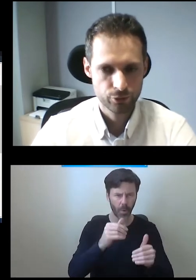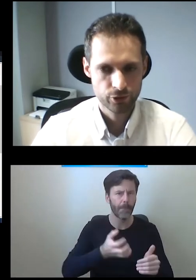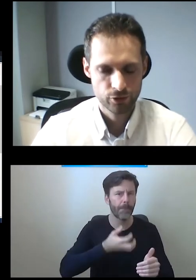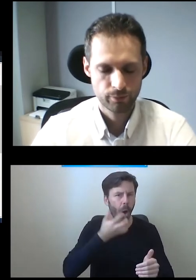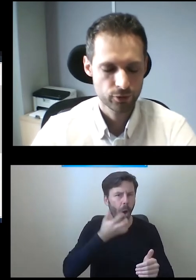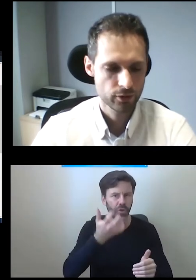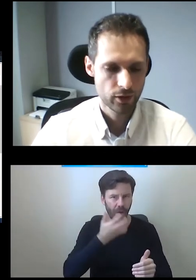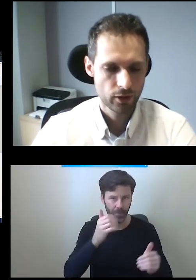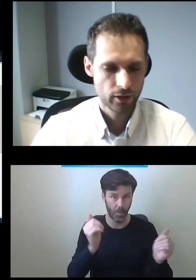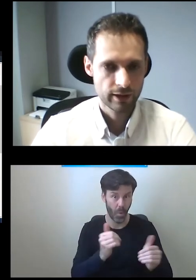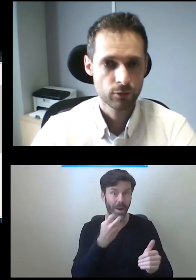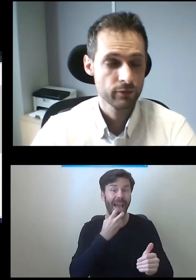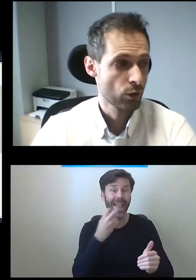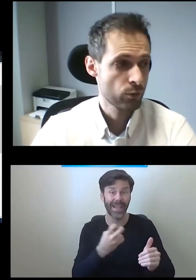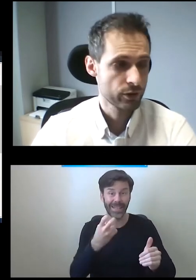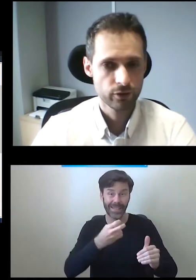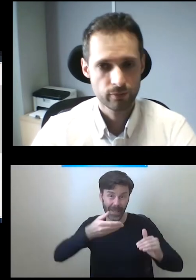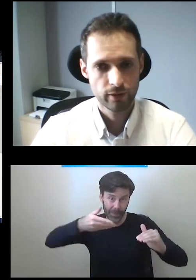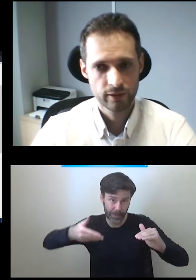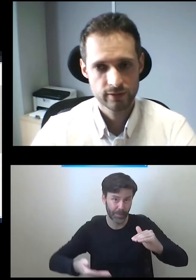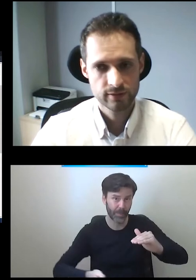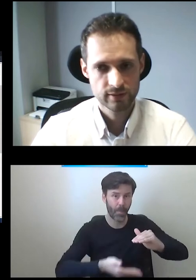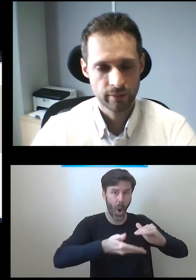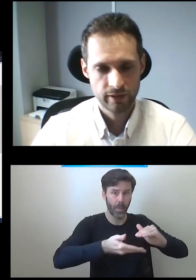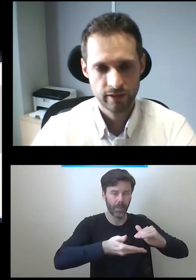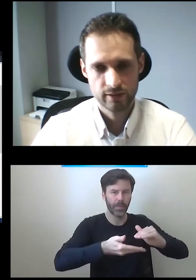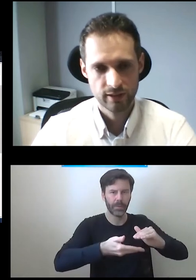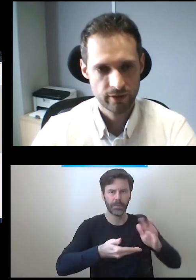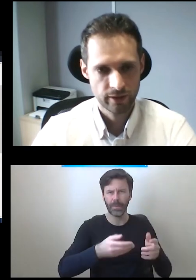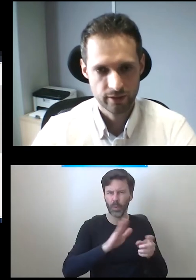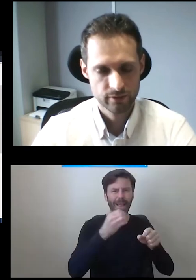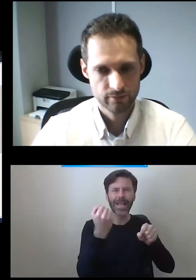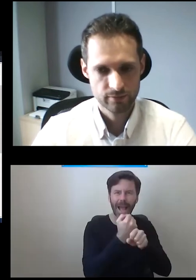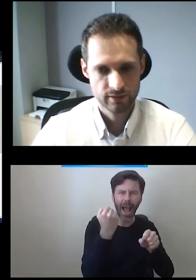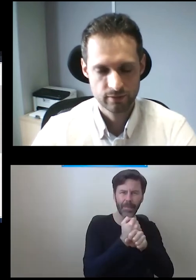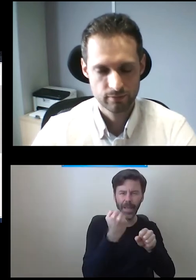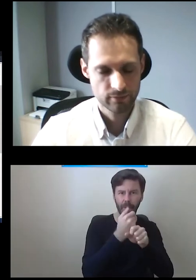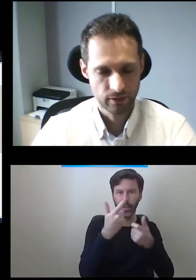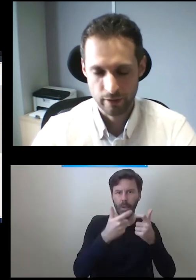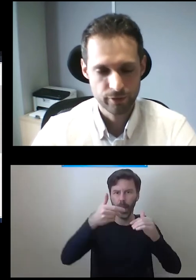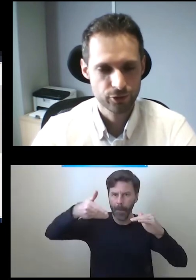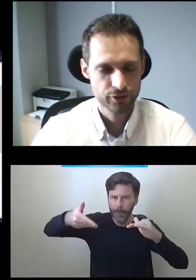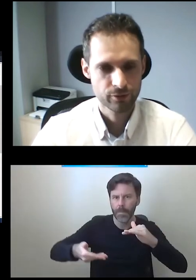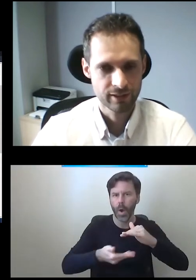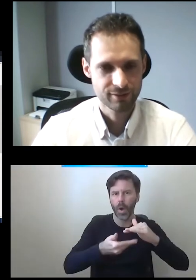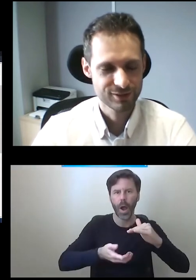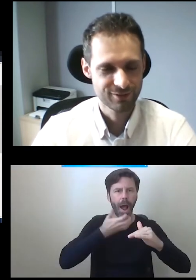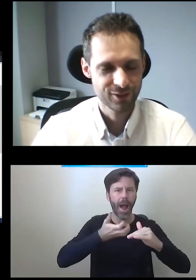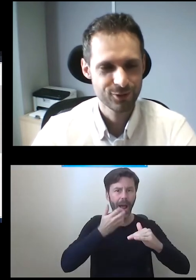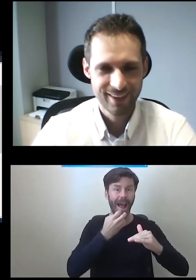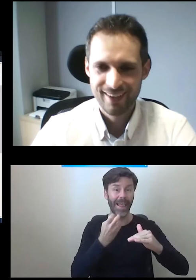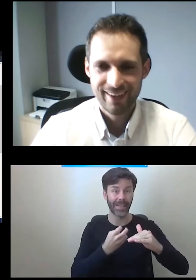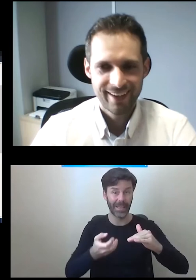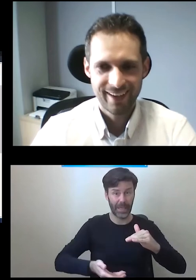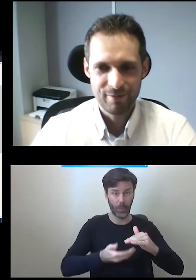mogą być umieszczone pod jakąkolwiek okładziną z kamienia, z kafelech. Jakby ktoś chciał na zewnątrz z